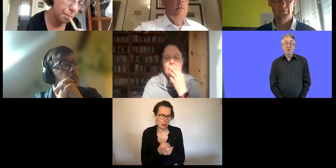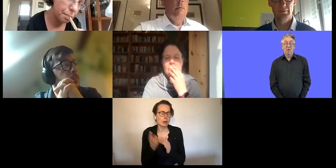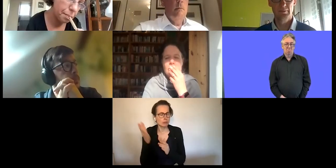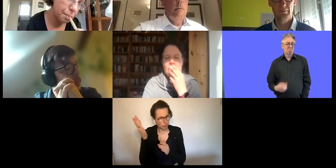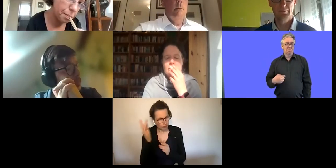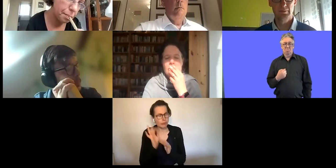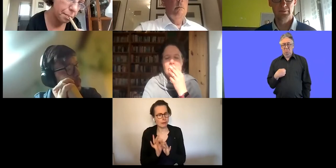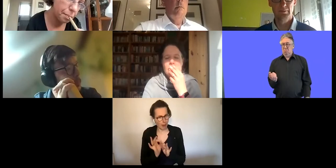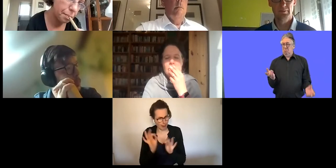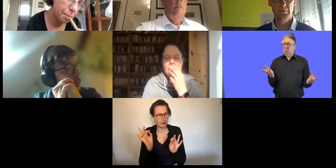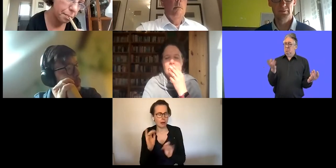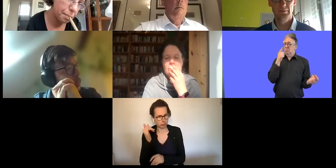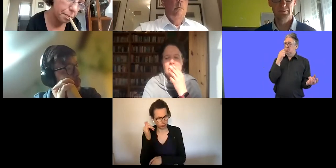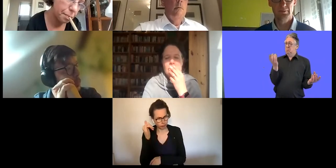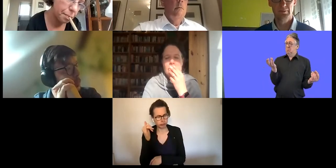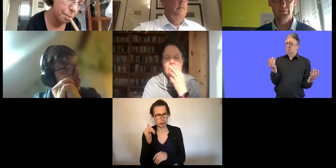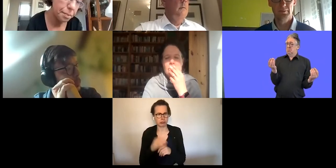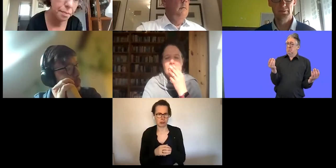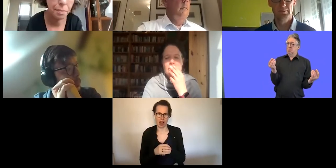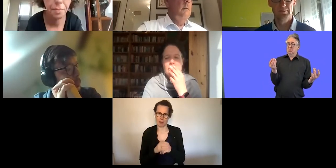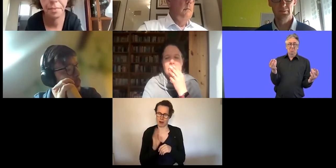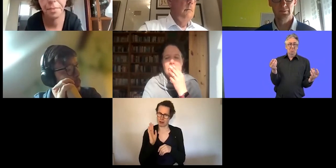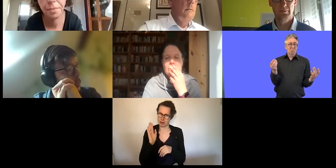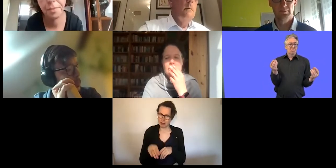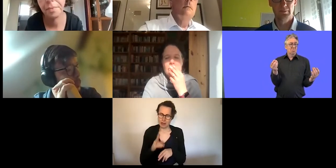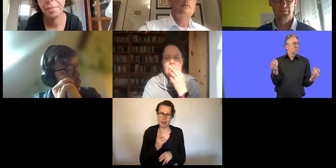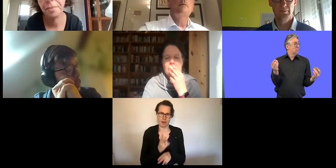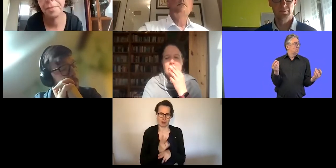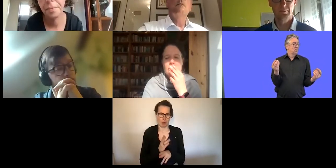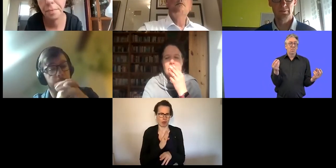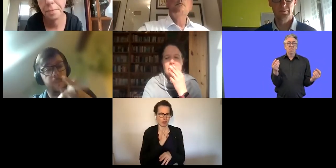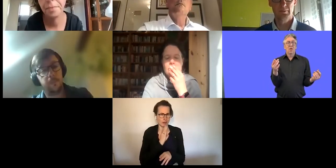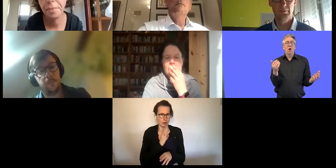verbessert. Aber es gibt immer noch genügend Sachen,